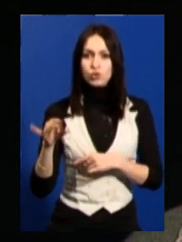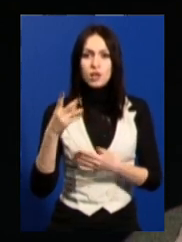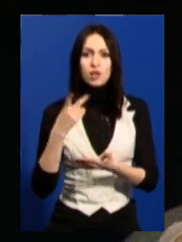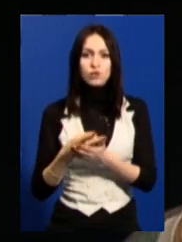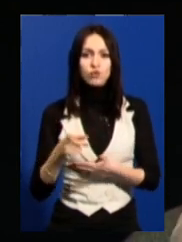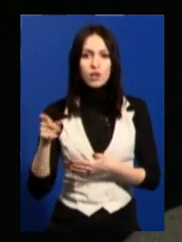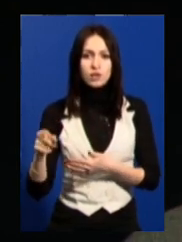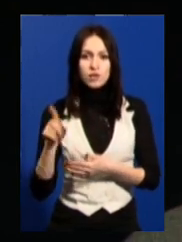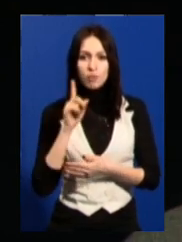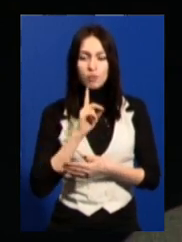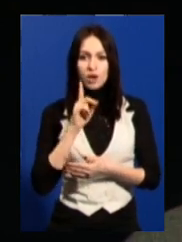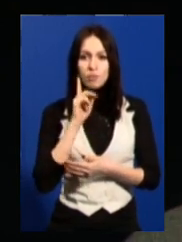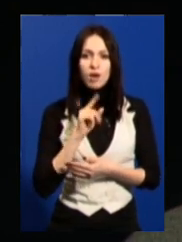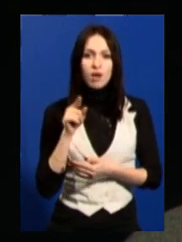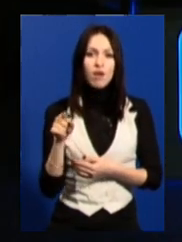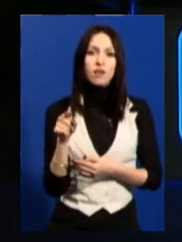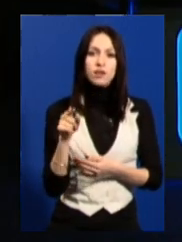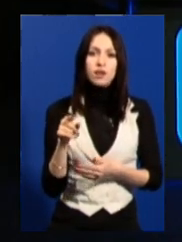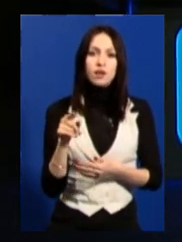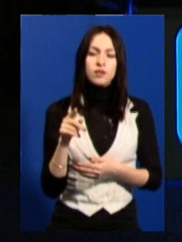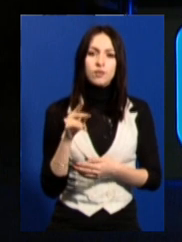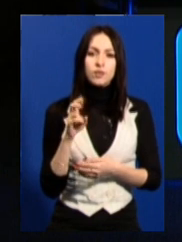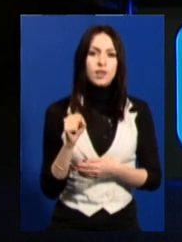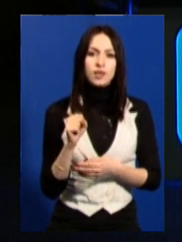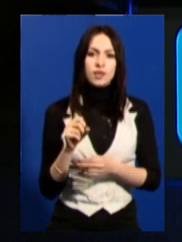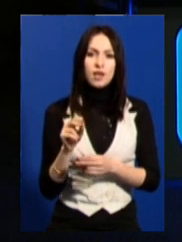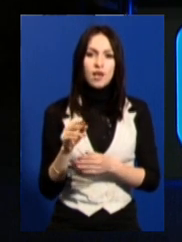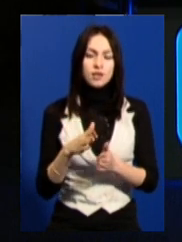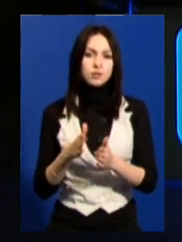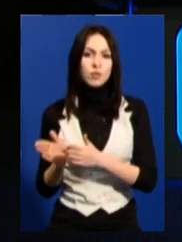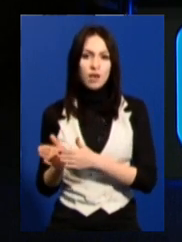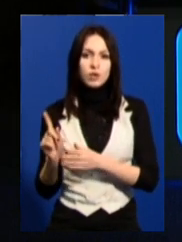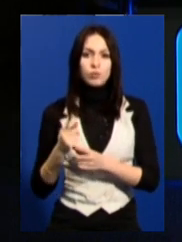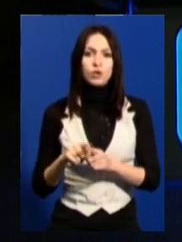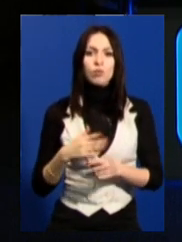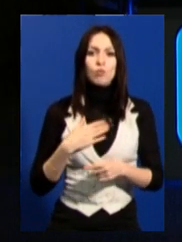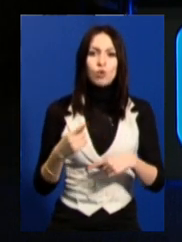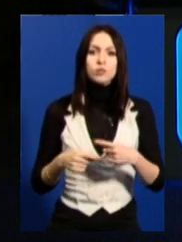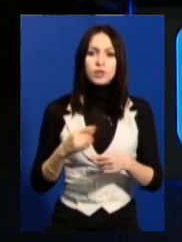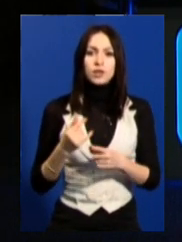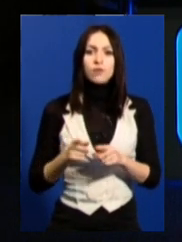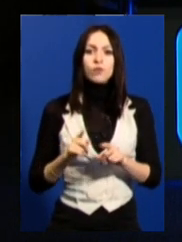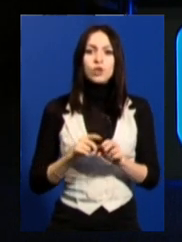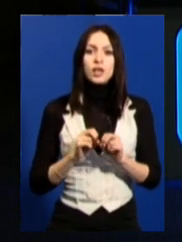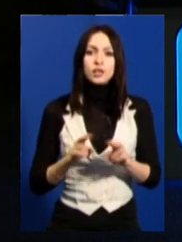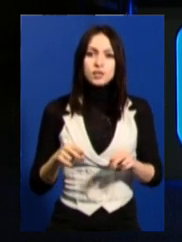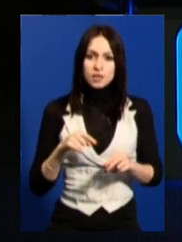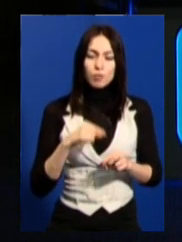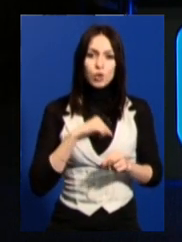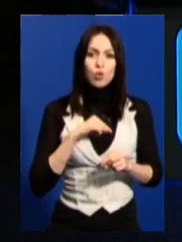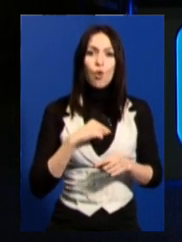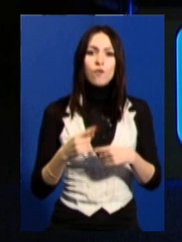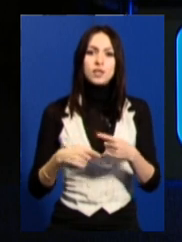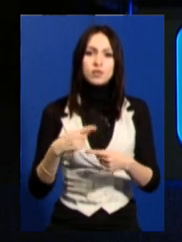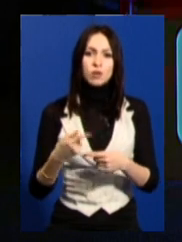під бульдозерами доти, доки їх там на кілометр ту залізницю не відведуть. Бо це так само і мій спадок. І такі самі аналогії, духовний спадок.